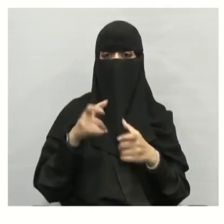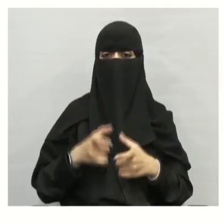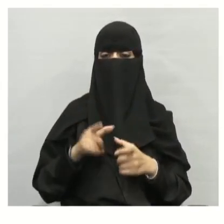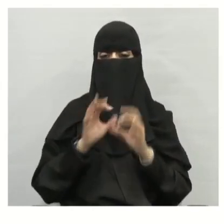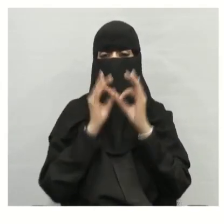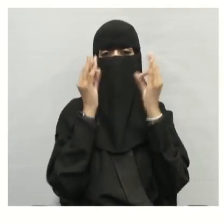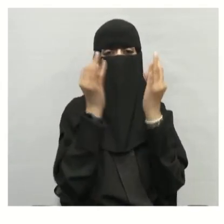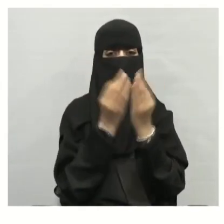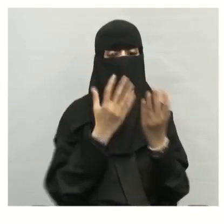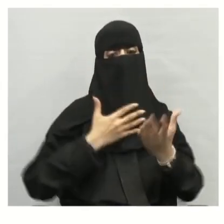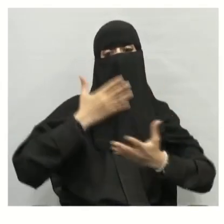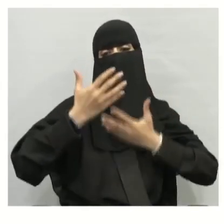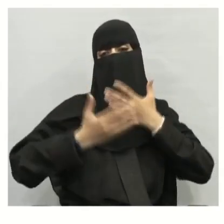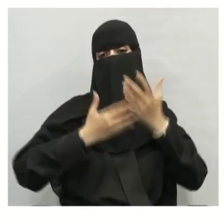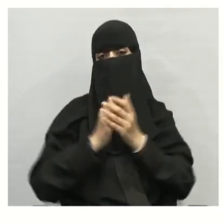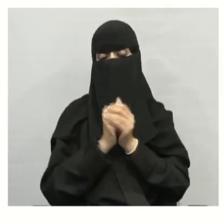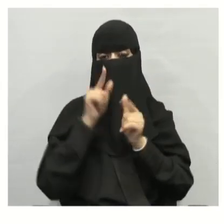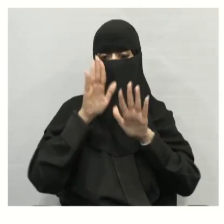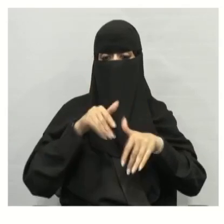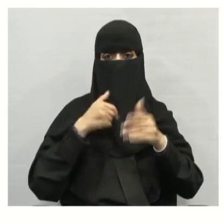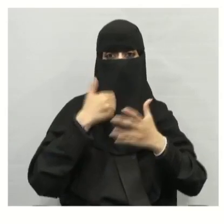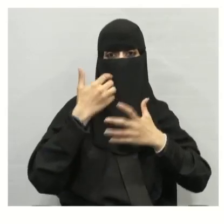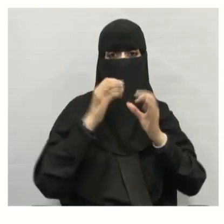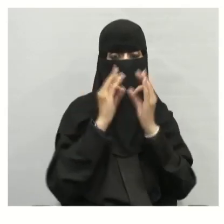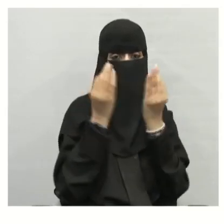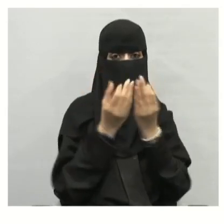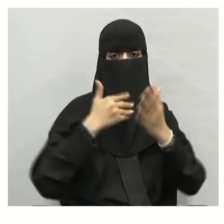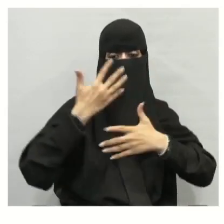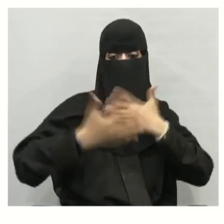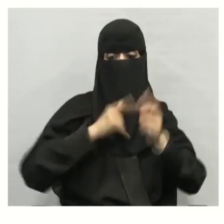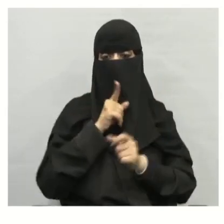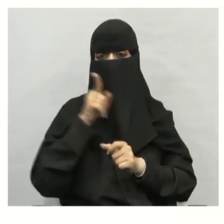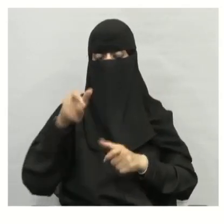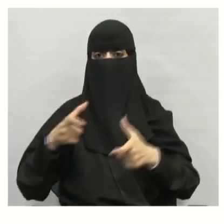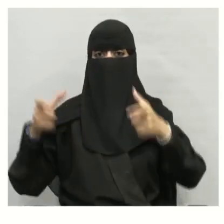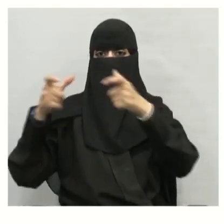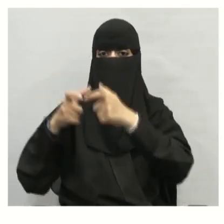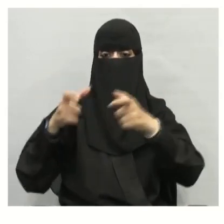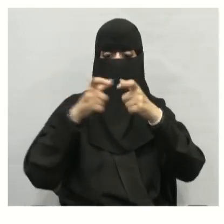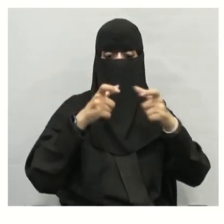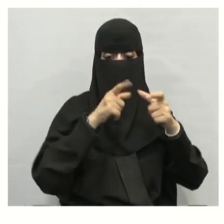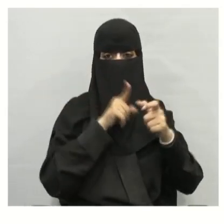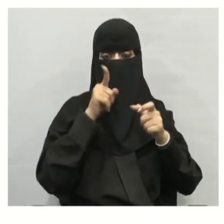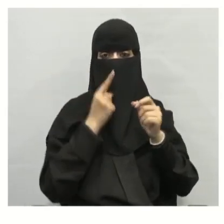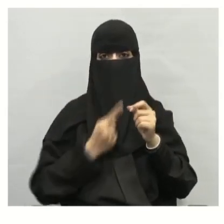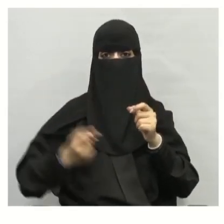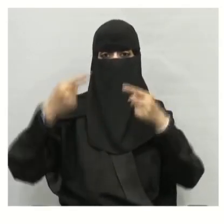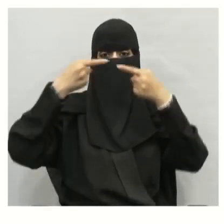المجتمع الحيوي؟ المجتمع الحيوي هو الجماعات هذه